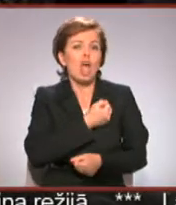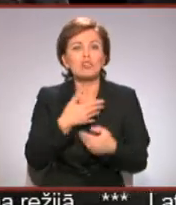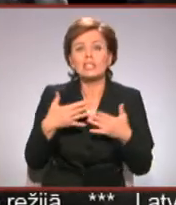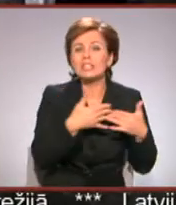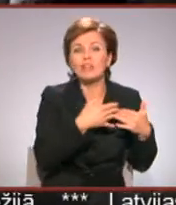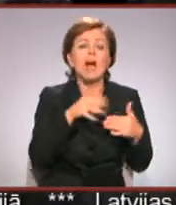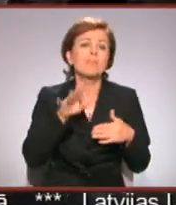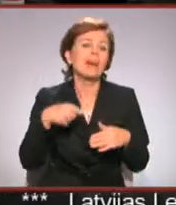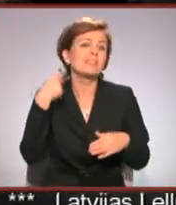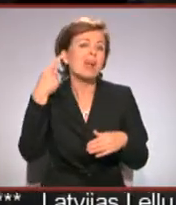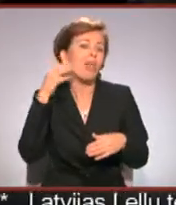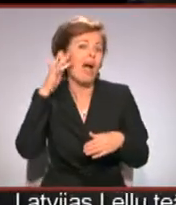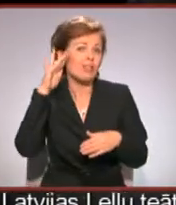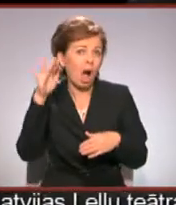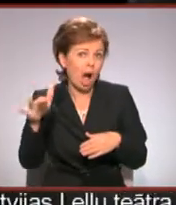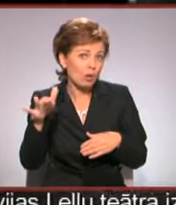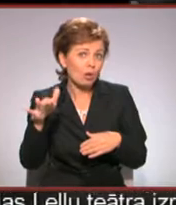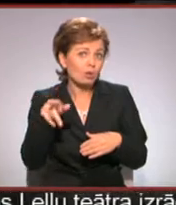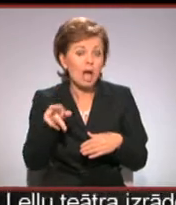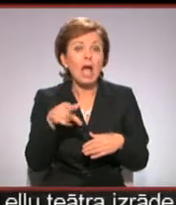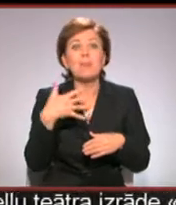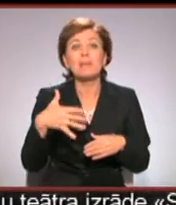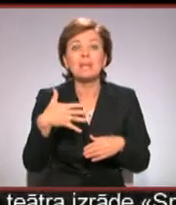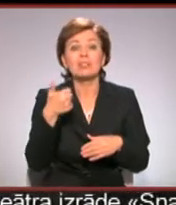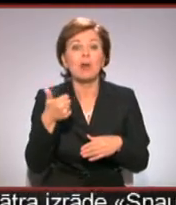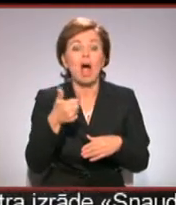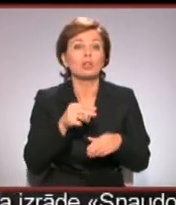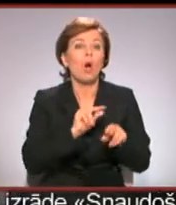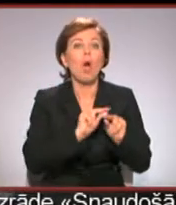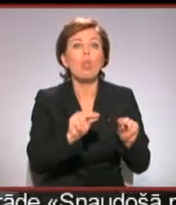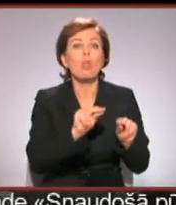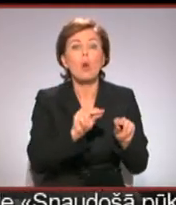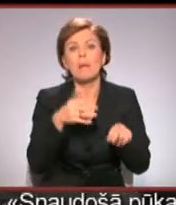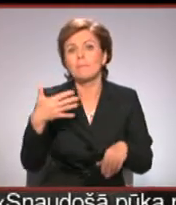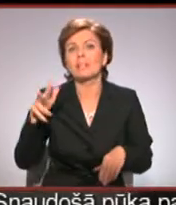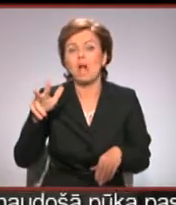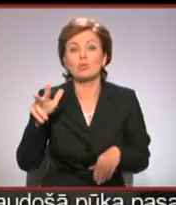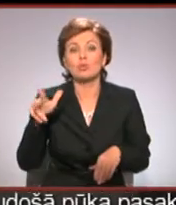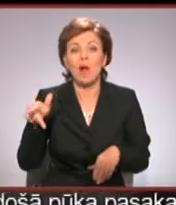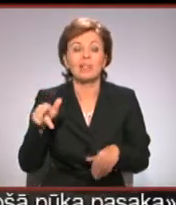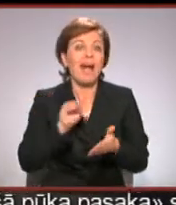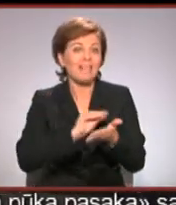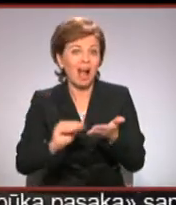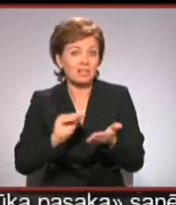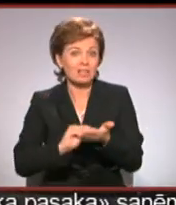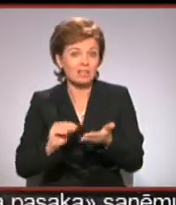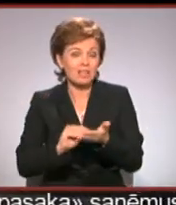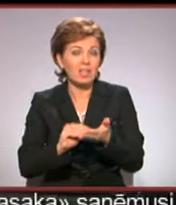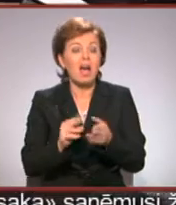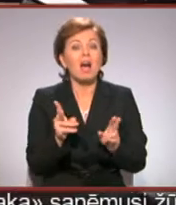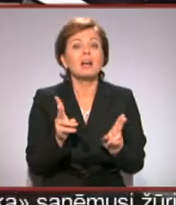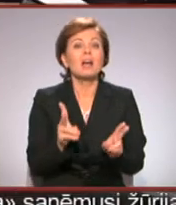saulaino nākotni. Tad, kad Pintera šito lugu 58. gadā rakstīja, viņš viņu rakstīja, ka